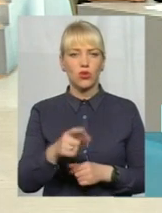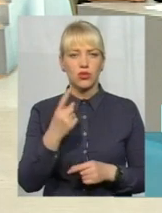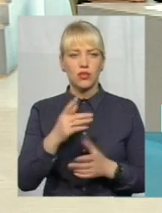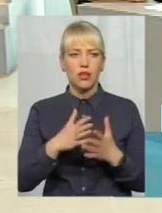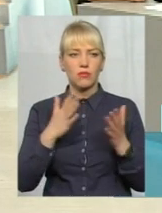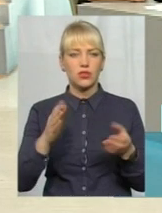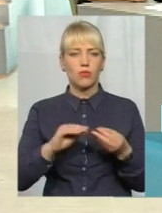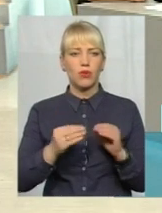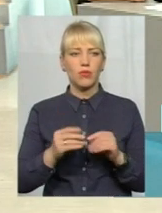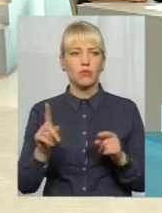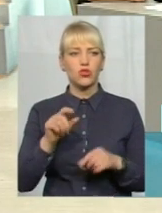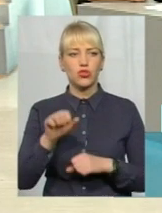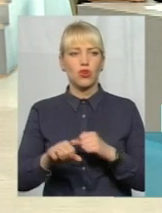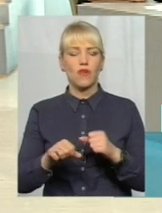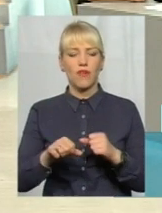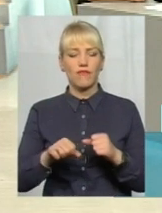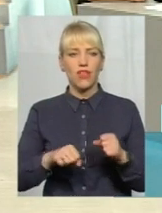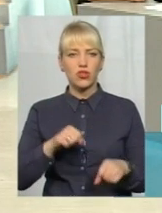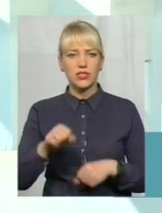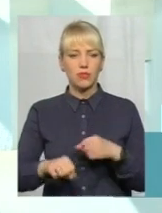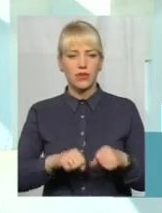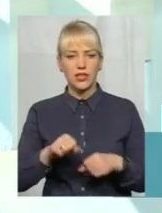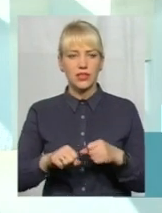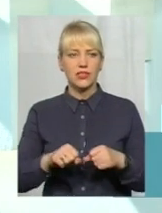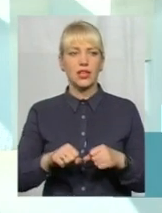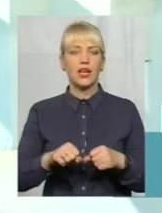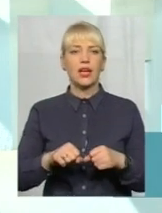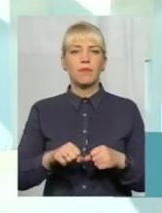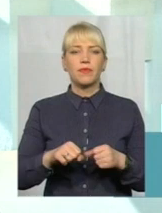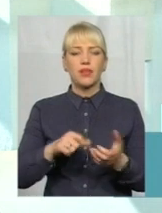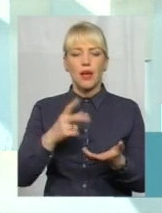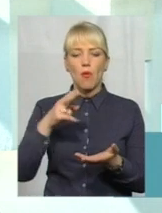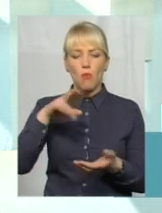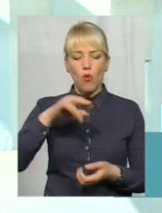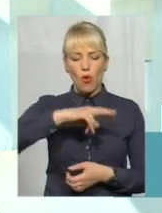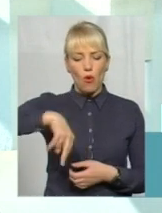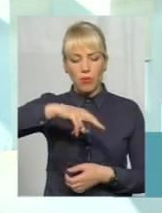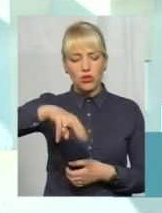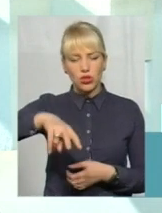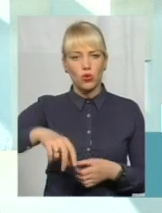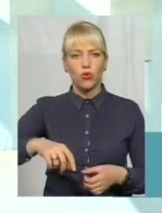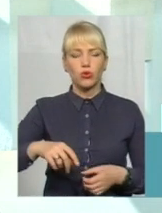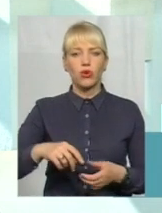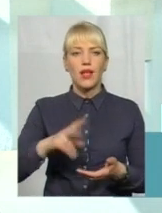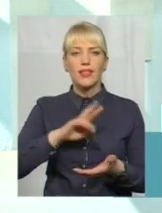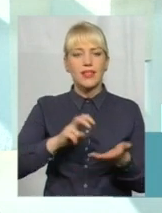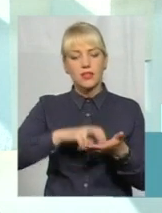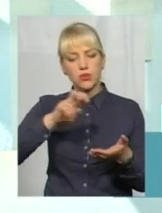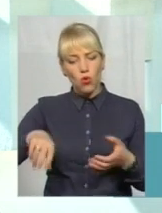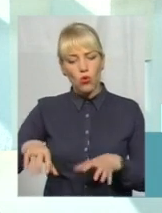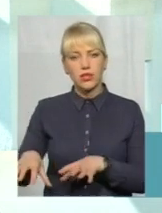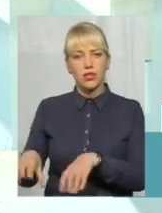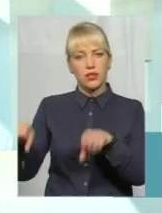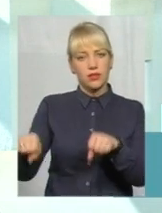– це те, що велосипедисти переїжджають пішохідні переходи, не з'їжджаючи з велосипеда, і на великій швидкості. Ось ця ДТП з